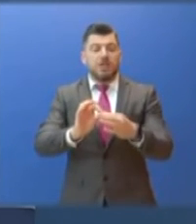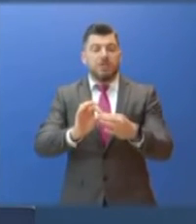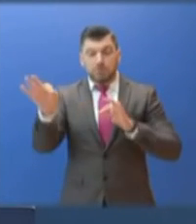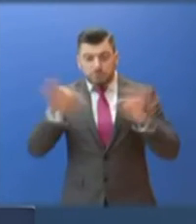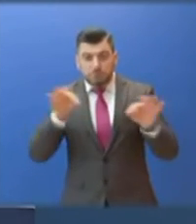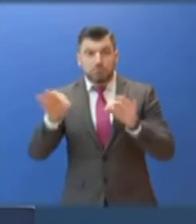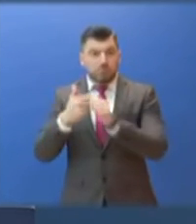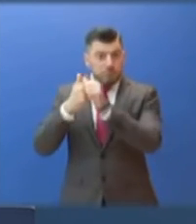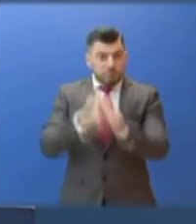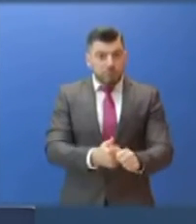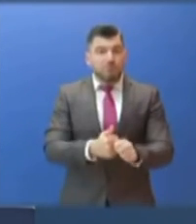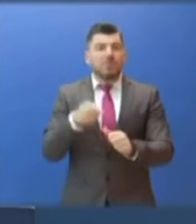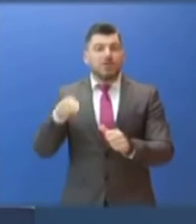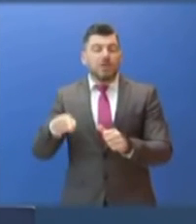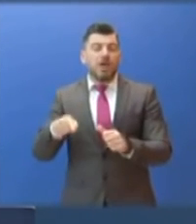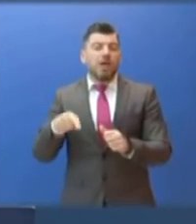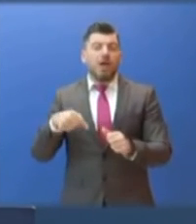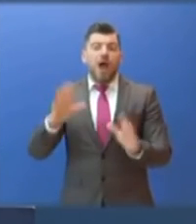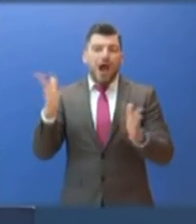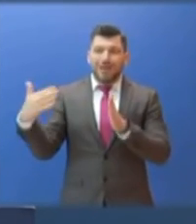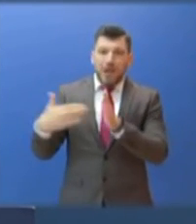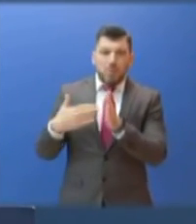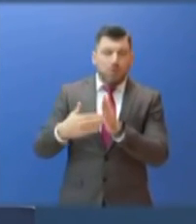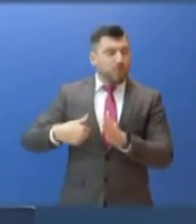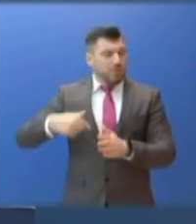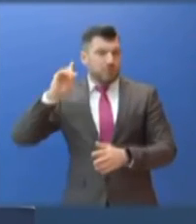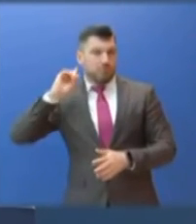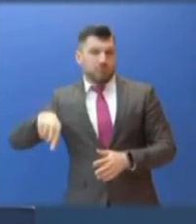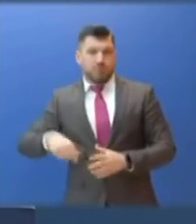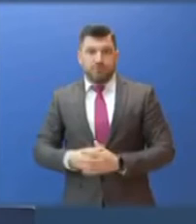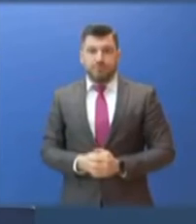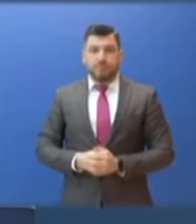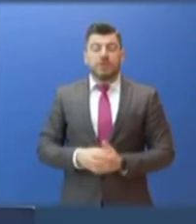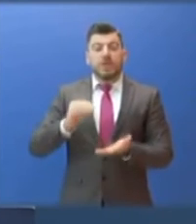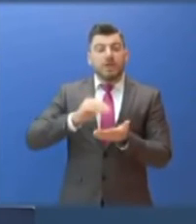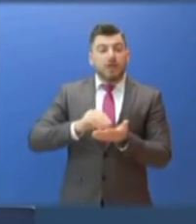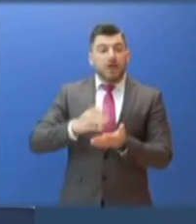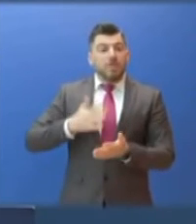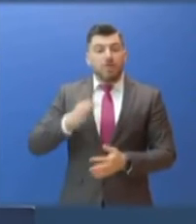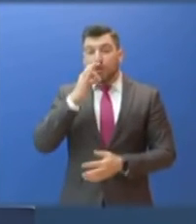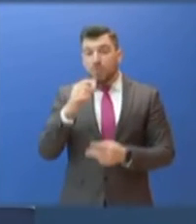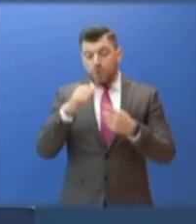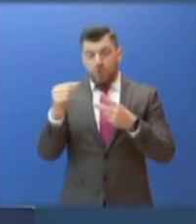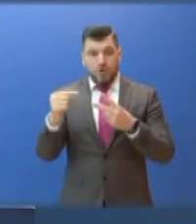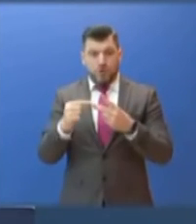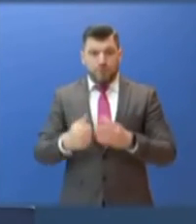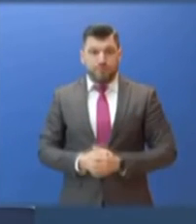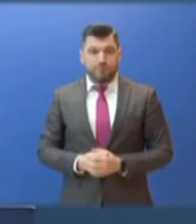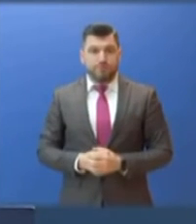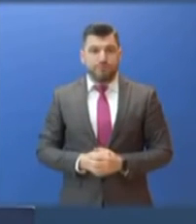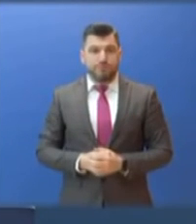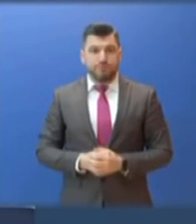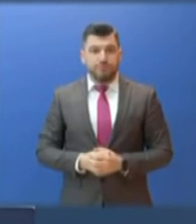καθυστερήσεις και παραχωρήσεις. Παράλληλα όμως θα ήθελα να επισημάνω και δύο ακόμα πράγματα. Όσα κατά καιρούς